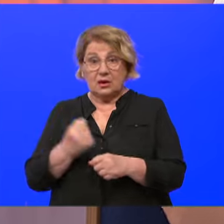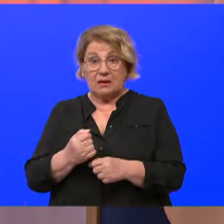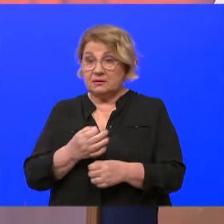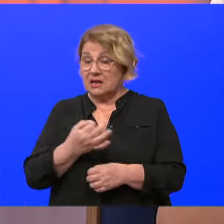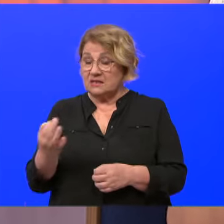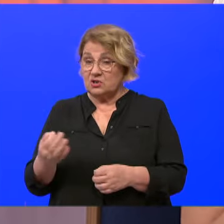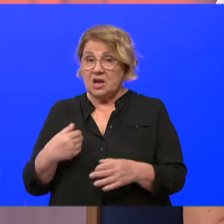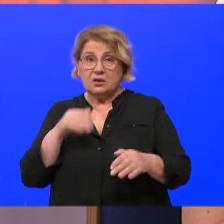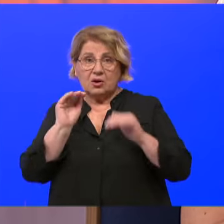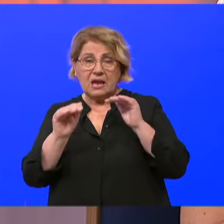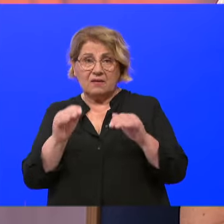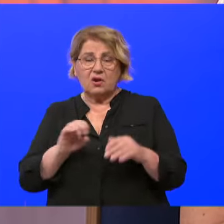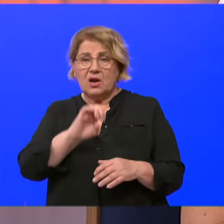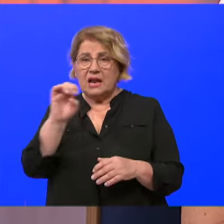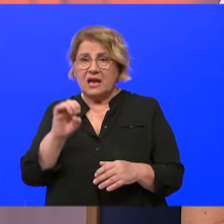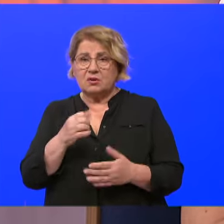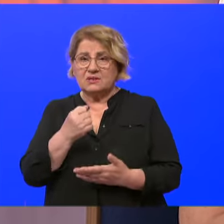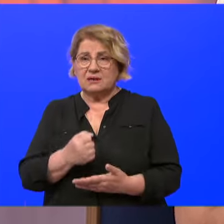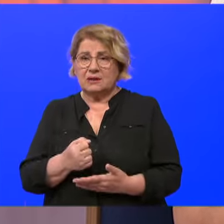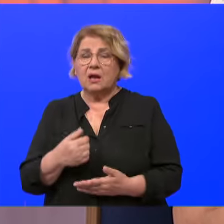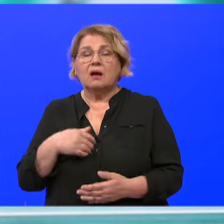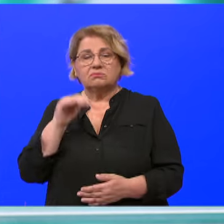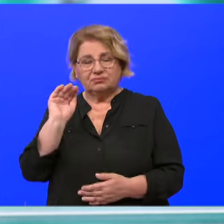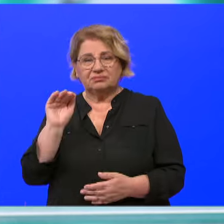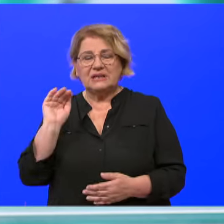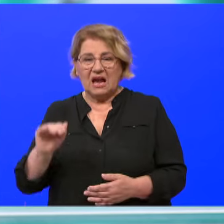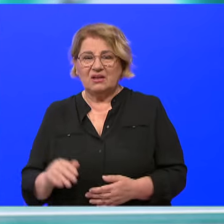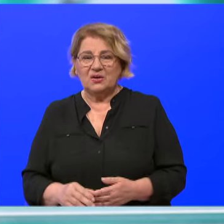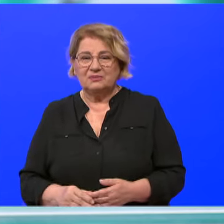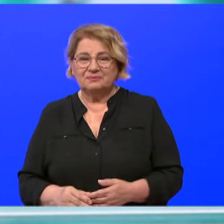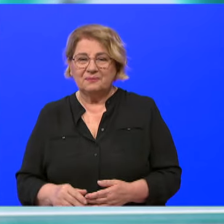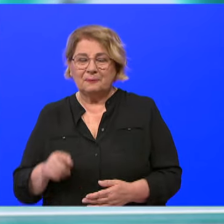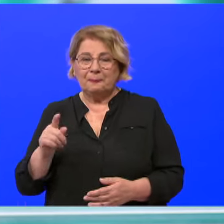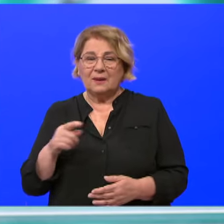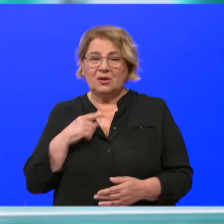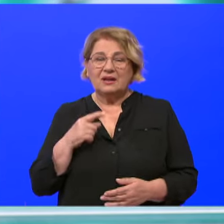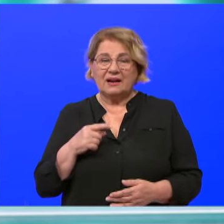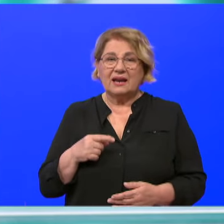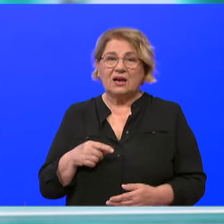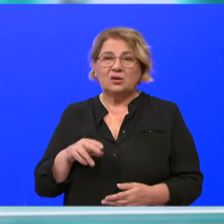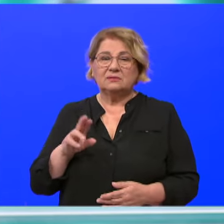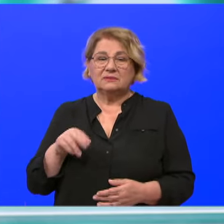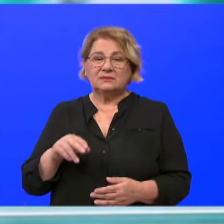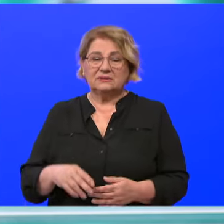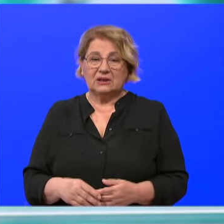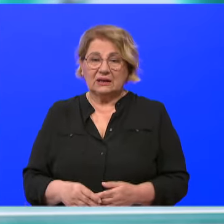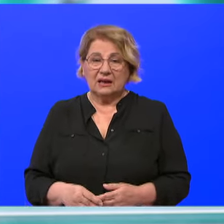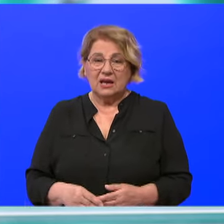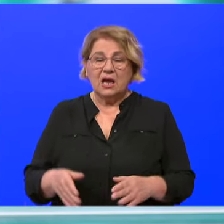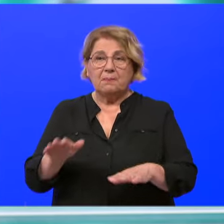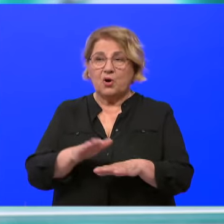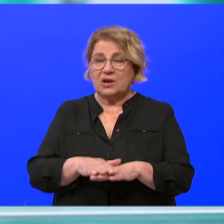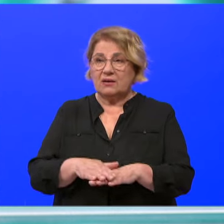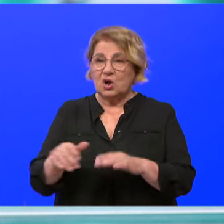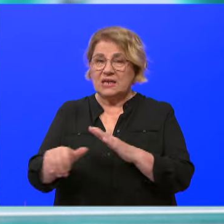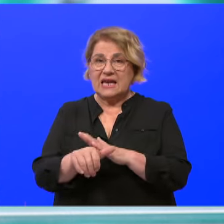zašto ne aplicirate na evropske fondove? Mi apliciramo, ja sam rekao vama da imamo, mi pokrivamo